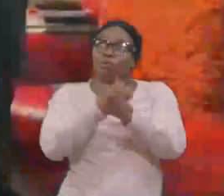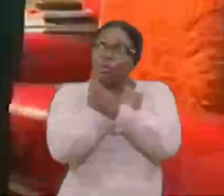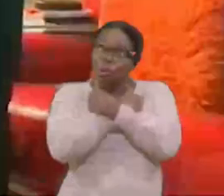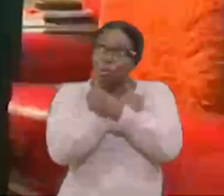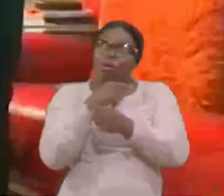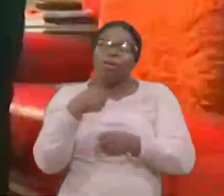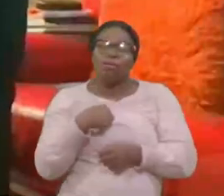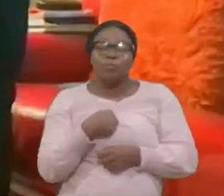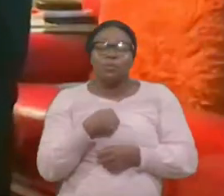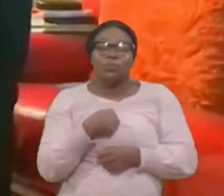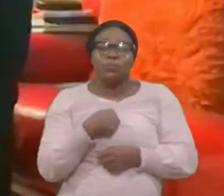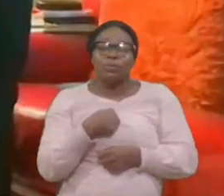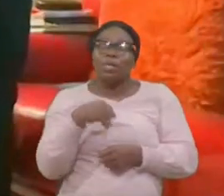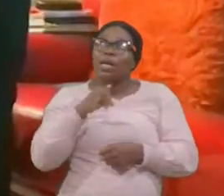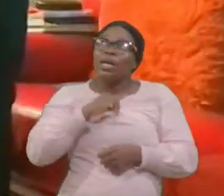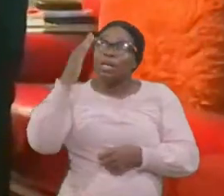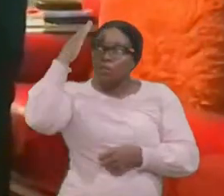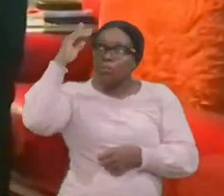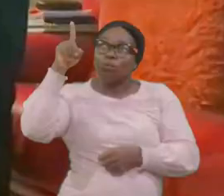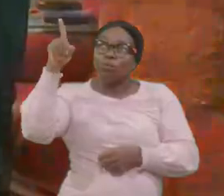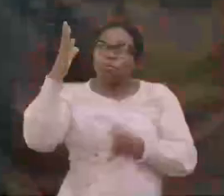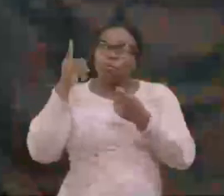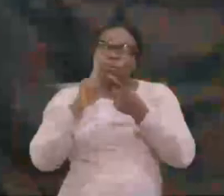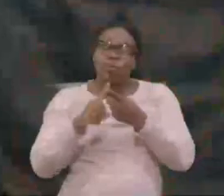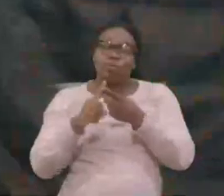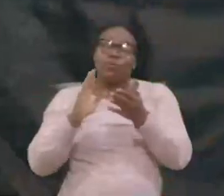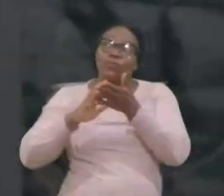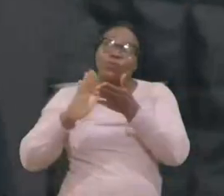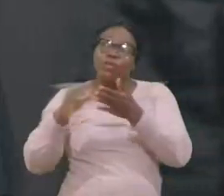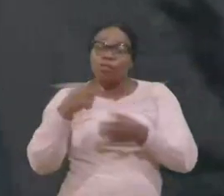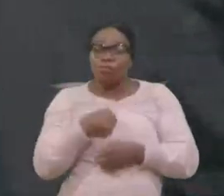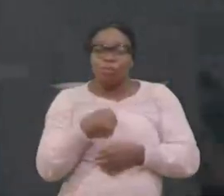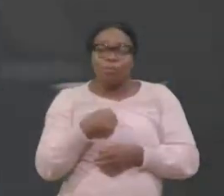prière, Je sais que tu veux me pardonner, Dis-le,